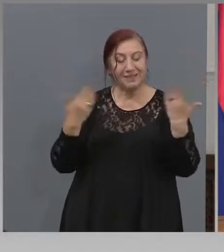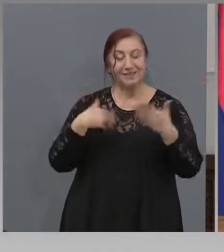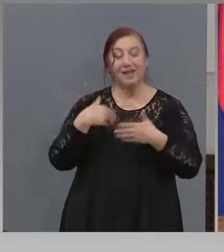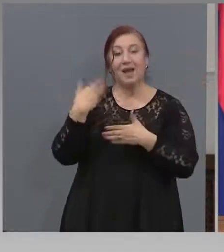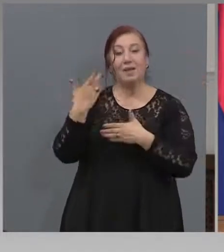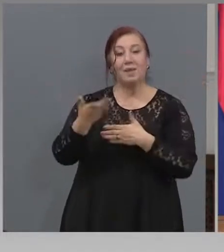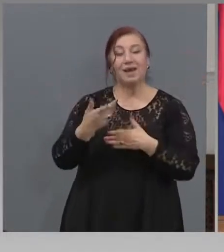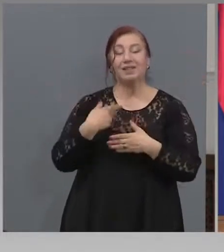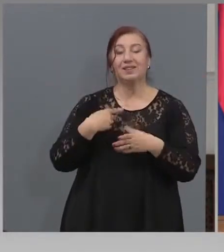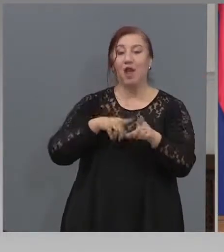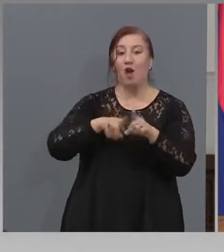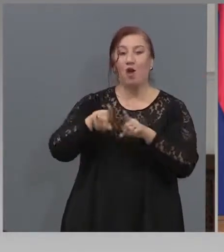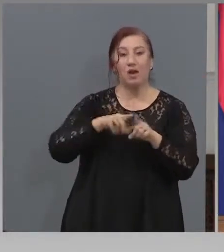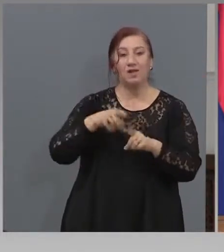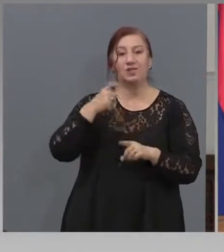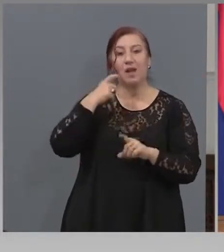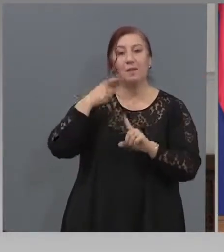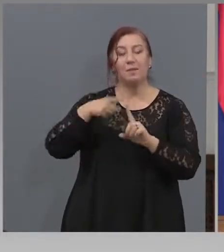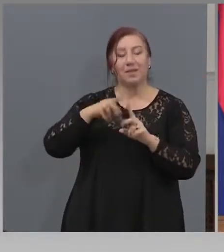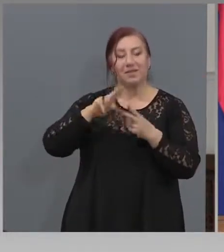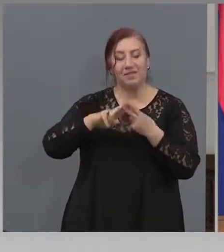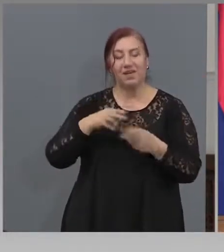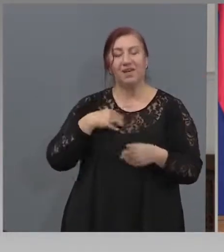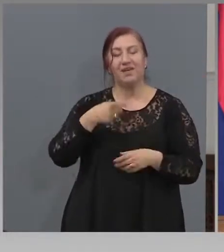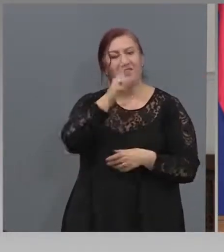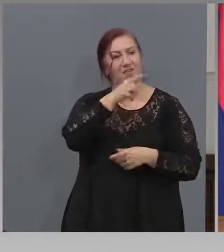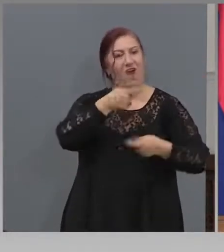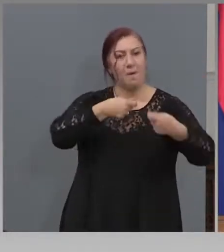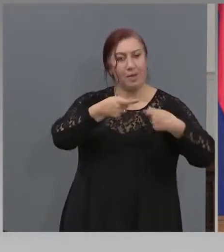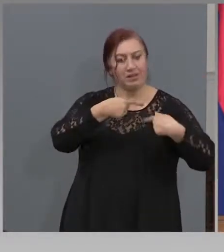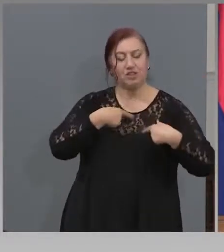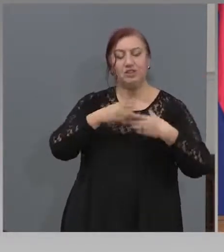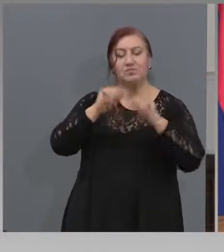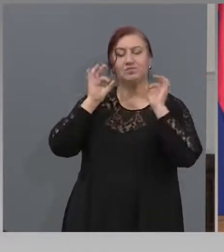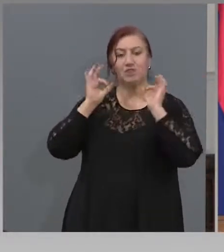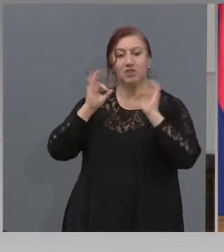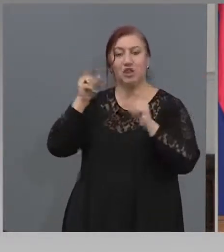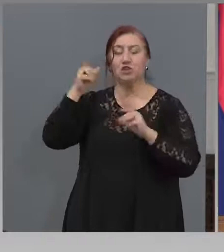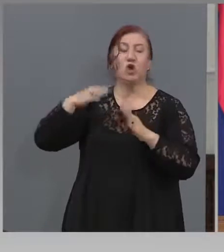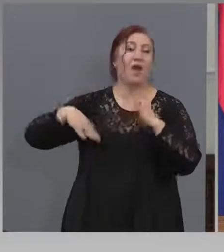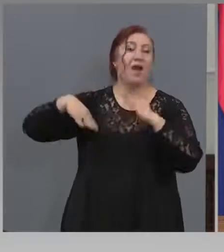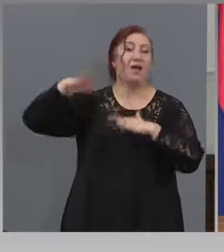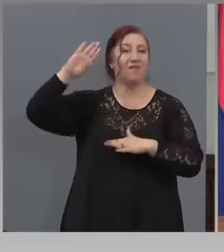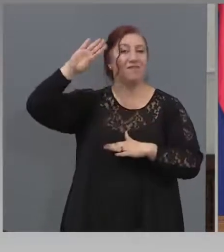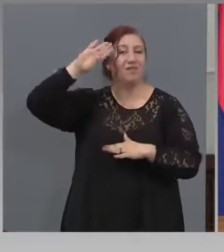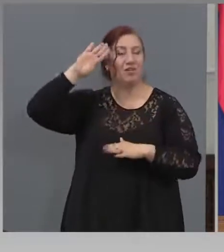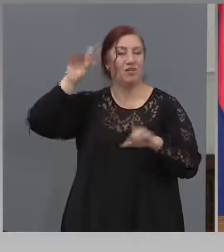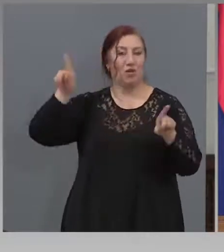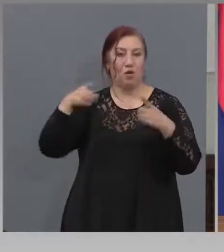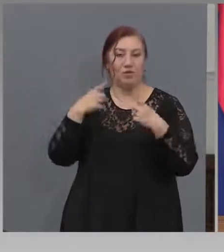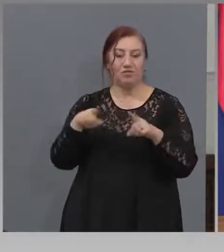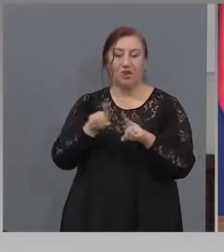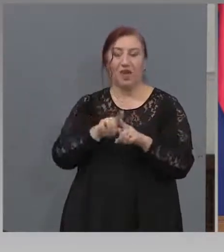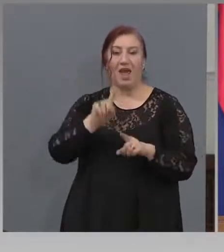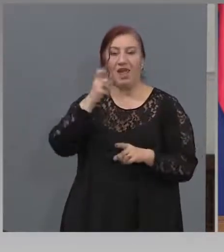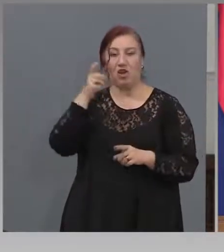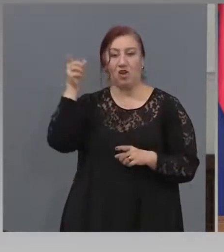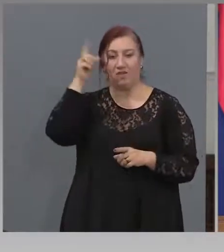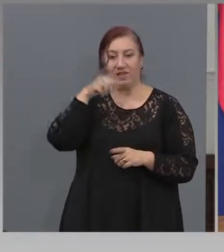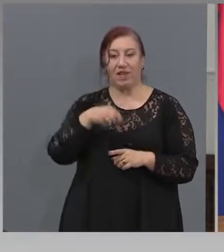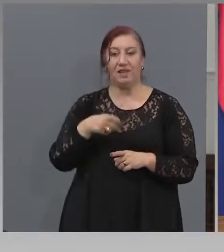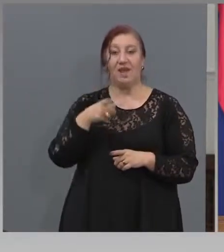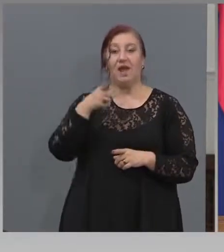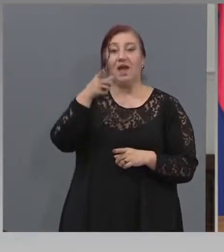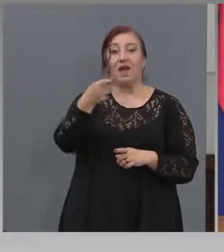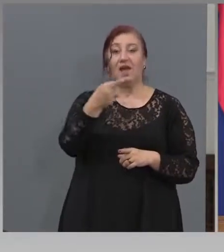Пазарджики, и БНТ и другите, му честитик, като навърховен, като командаш, Гергеов ден. А насаждате страх и примирение.